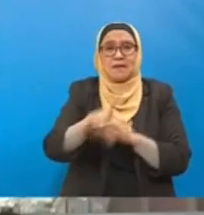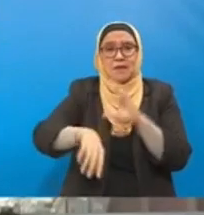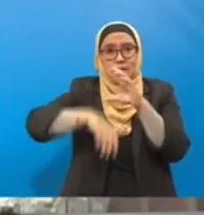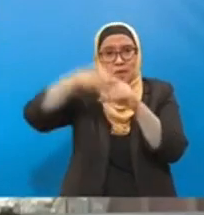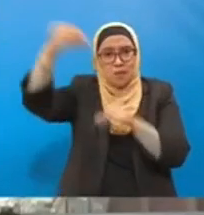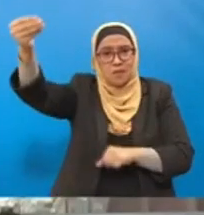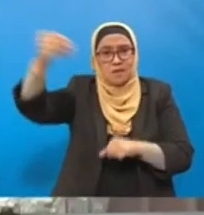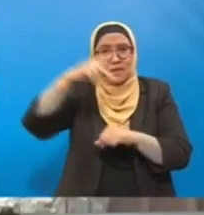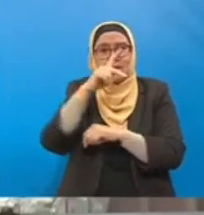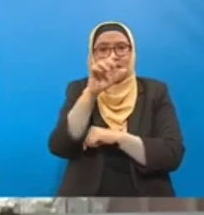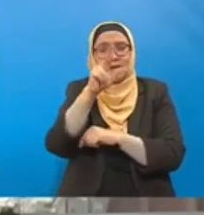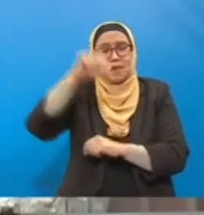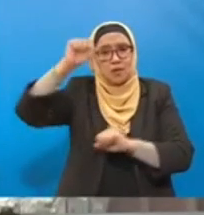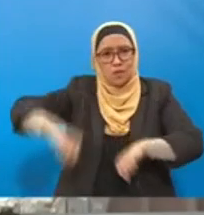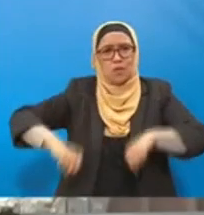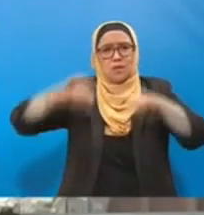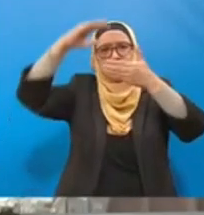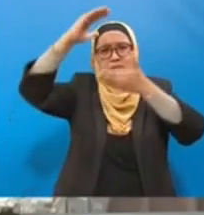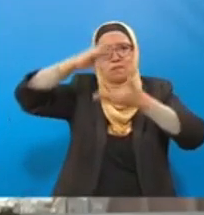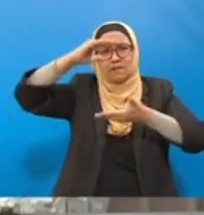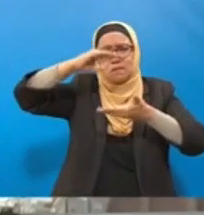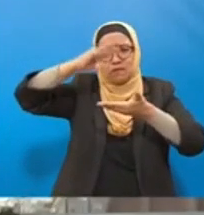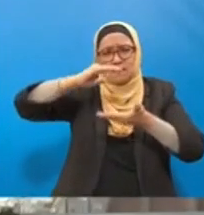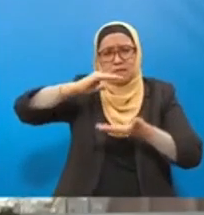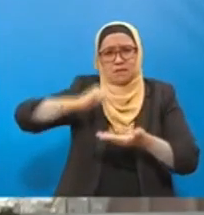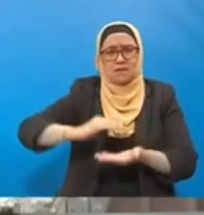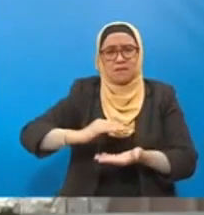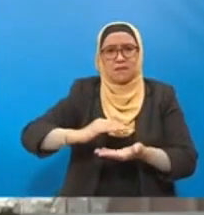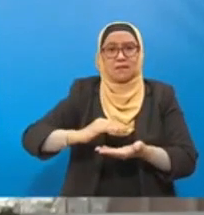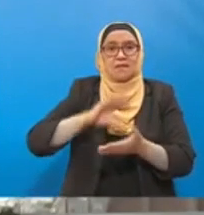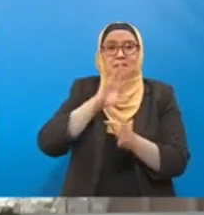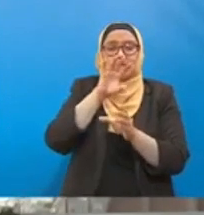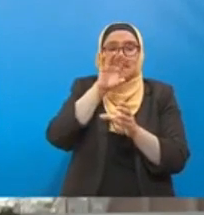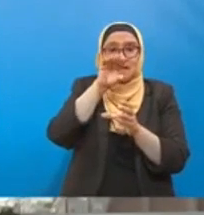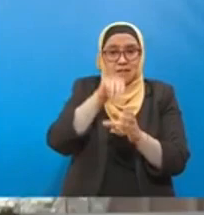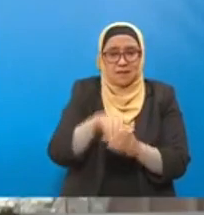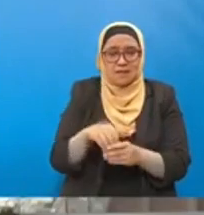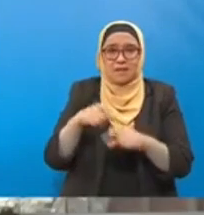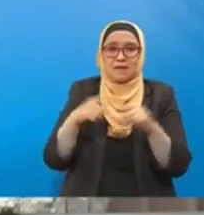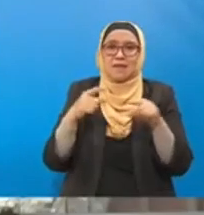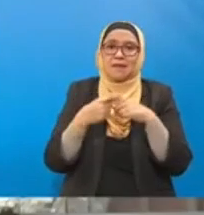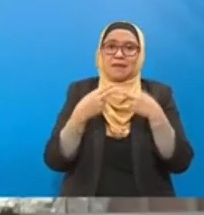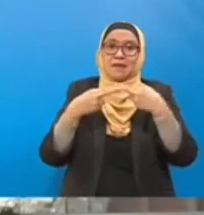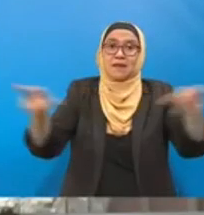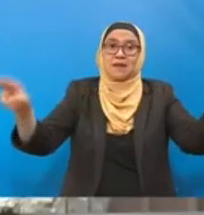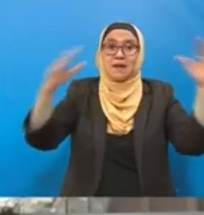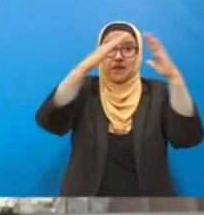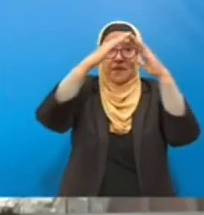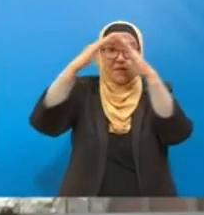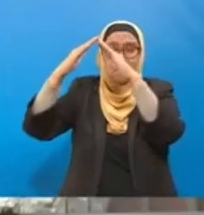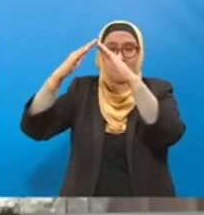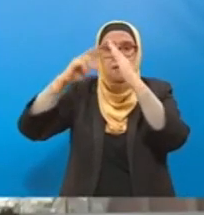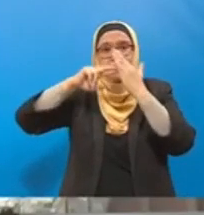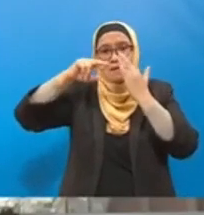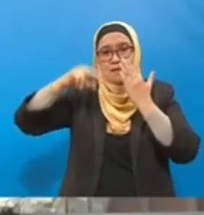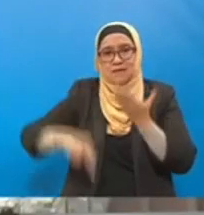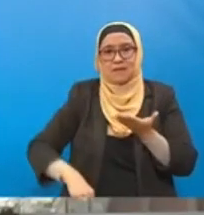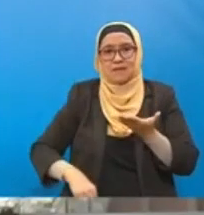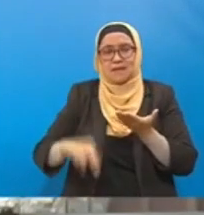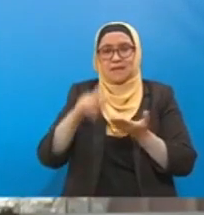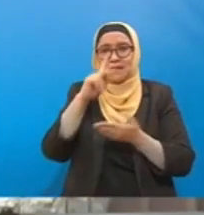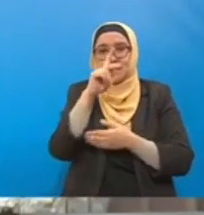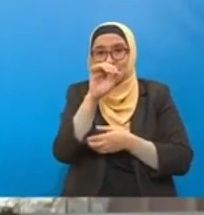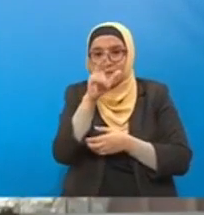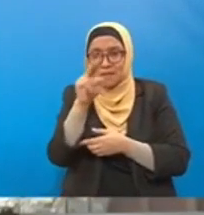kurangkan. Termasuklah kita lancarkan sebagai contoh bandar rendah karbon yang telah kita gerakkan di seluruh negara dan juga